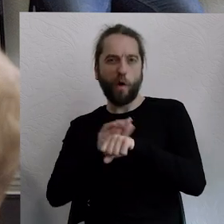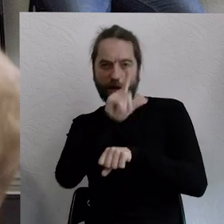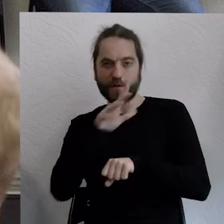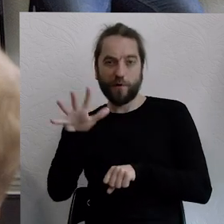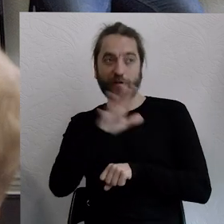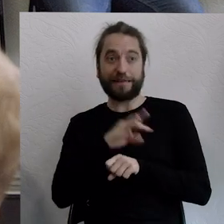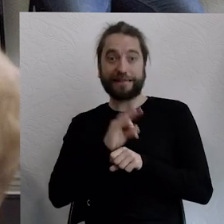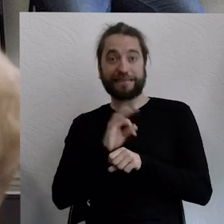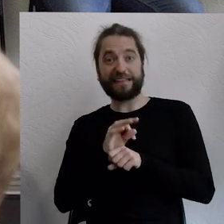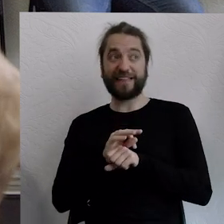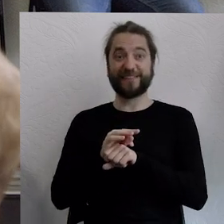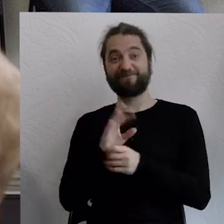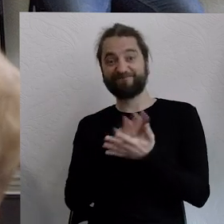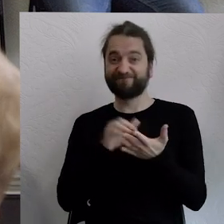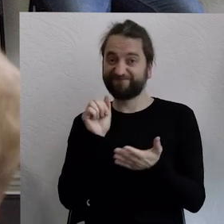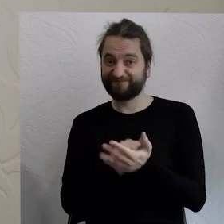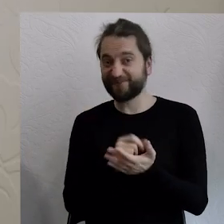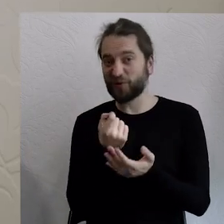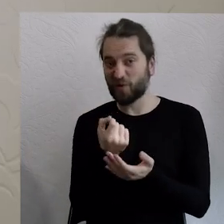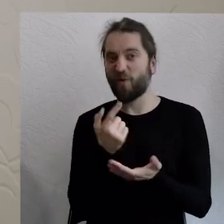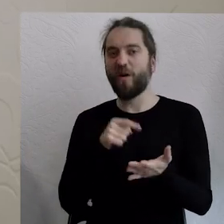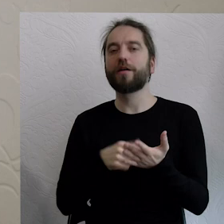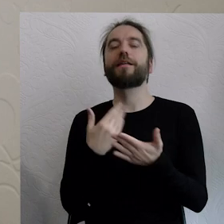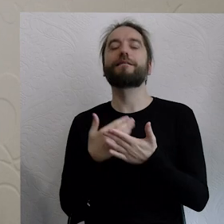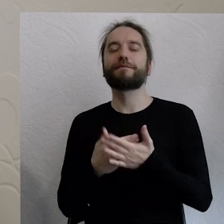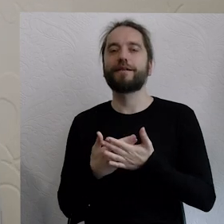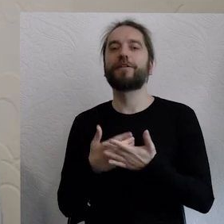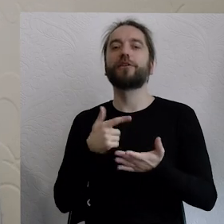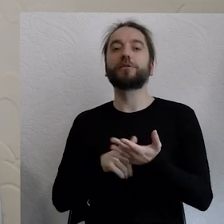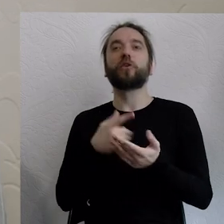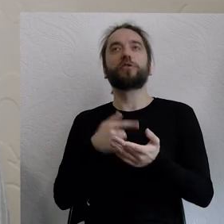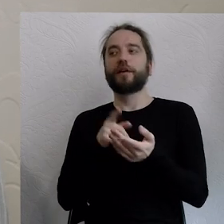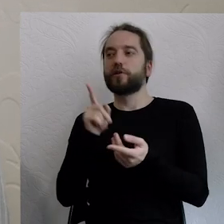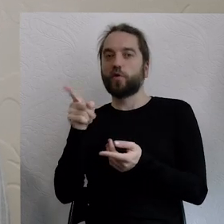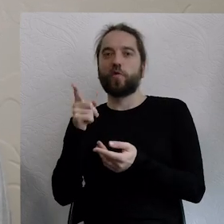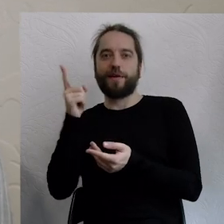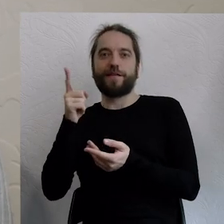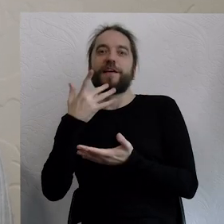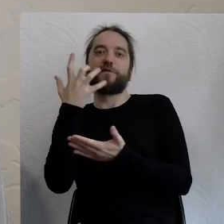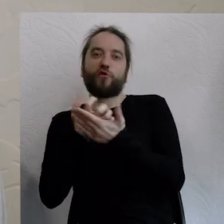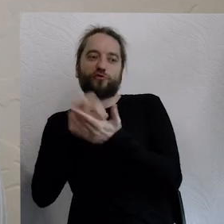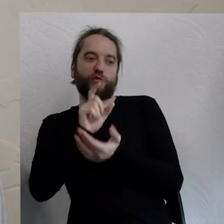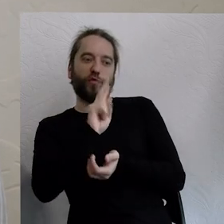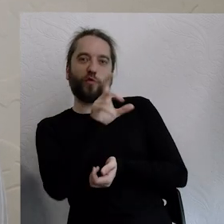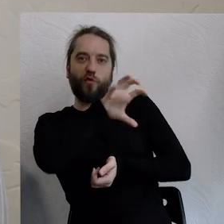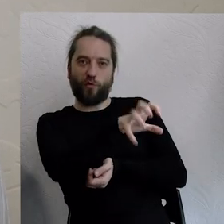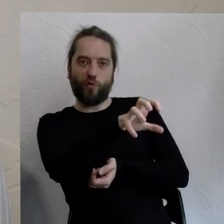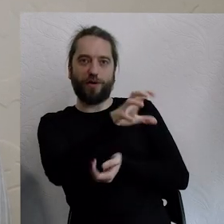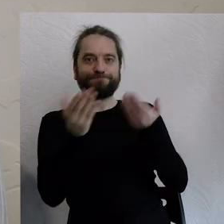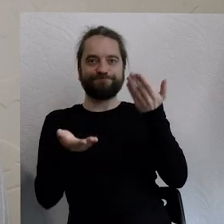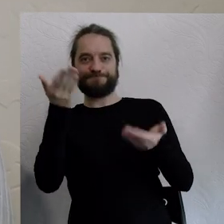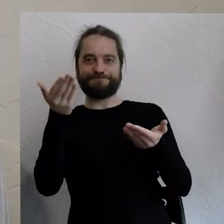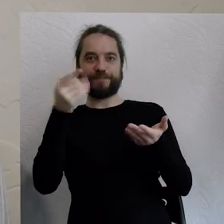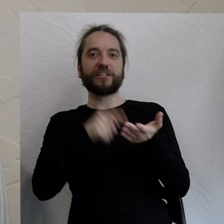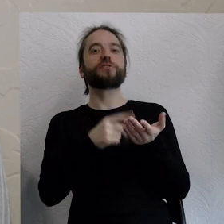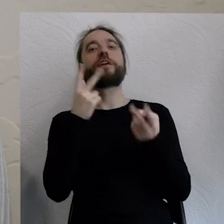zdemoralizowana. To znaczy, że opiera się w znacznej mierze na wyzysku jednych przez drugich, kosztem drugich i na zysku